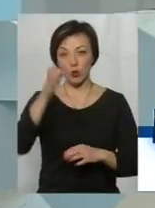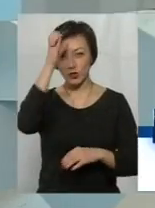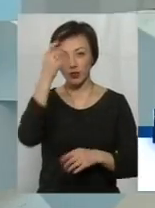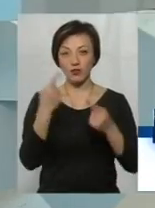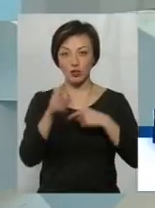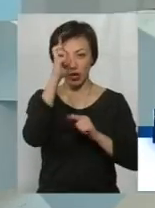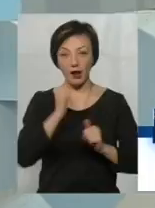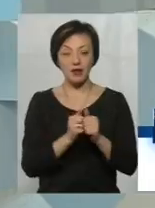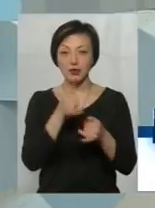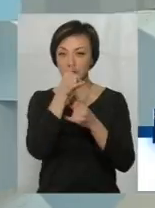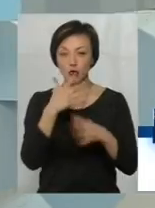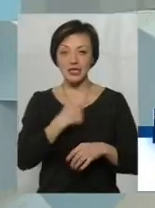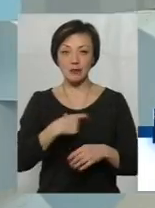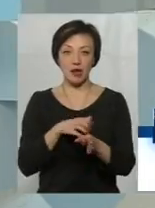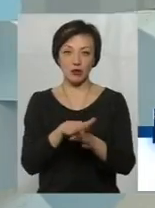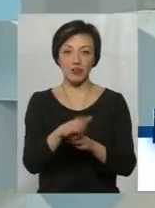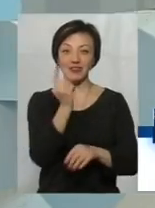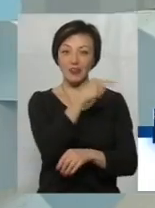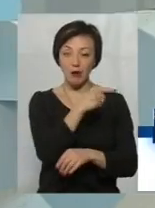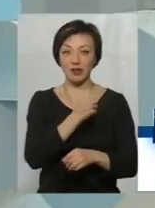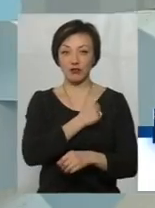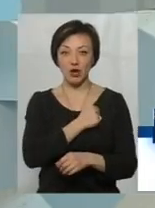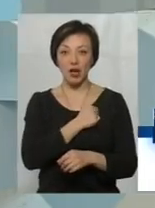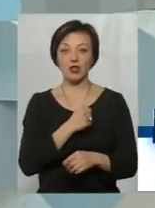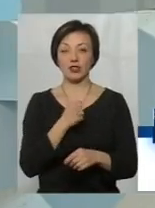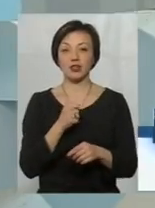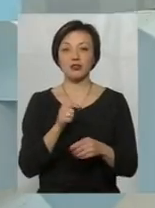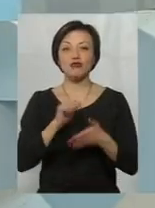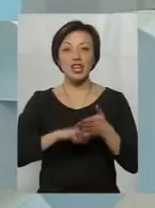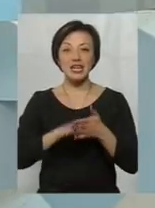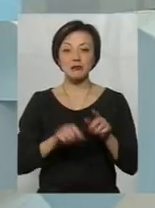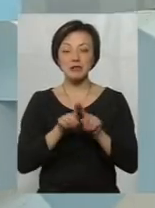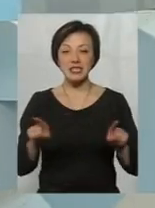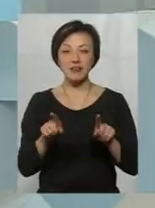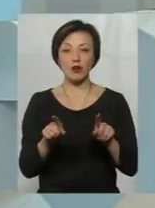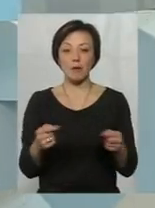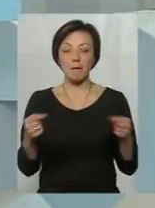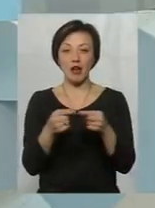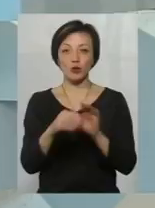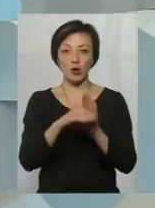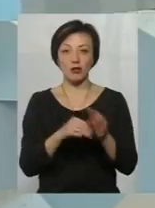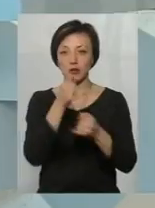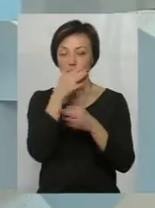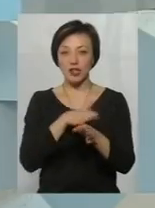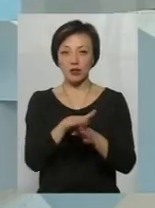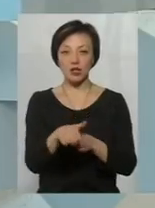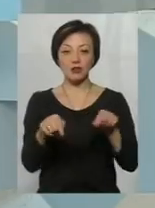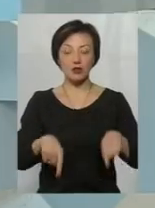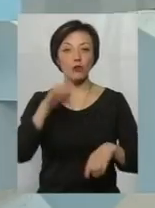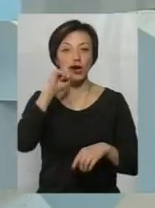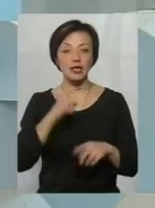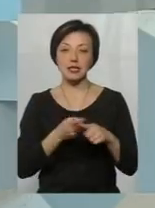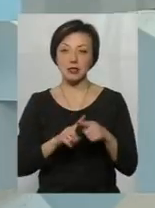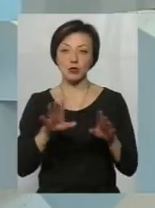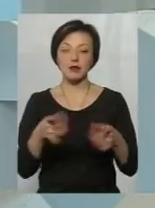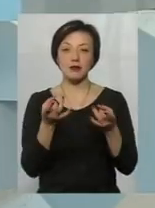в іншій країні, але не зможе себе реалізувати там. І, на жаль, через специфіку якоїсь певної програми не зможе себе реалізувати в Україні. І